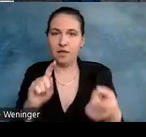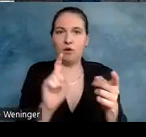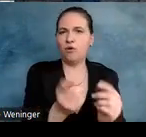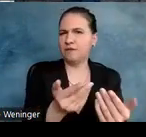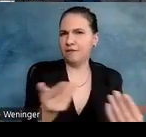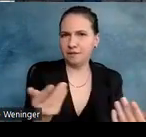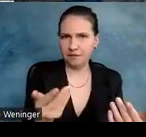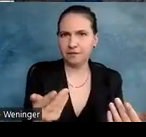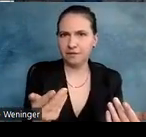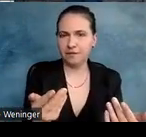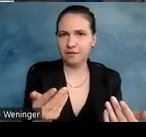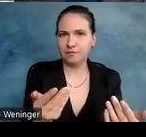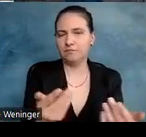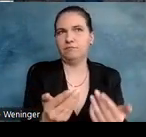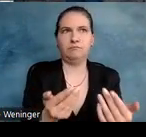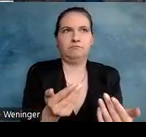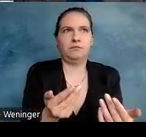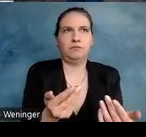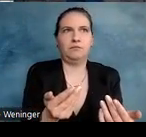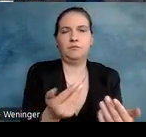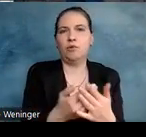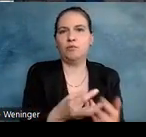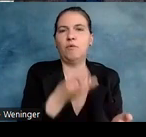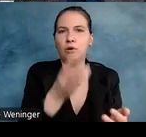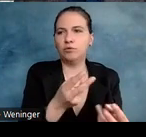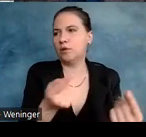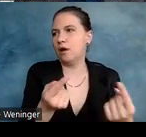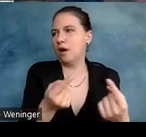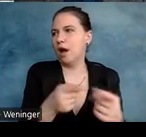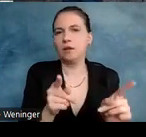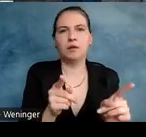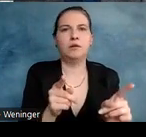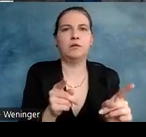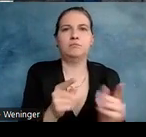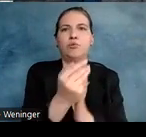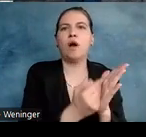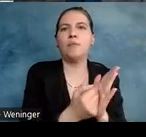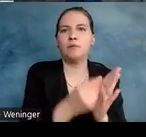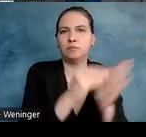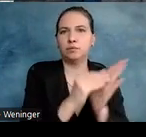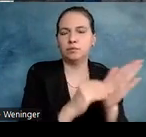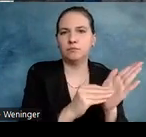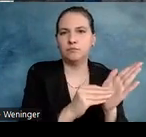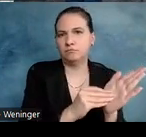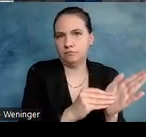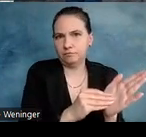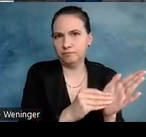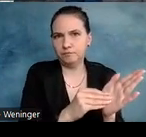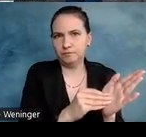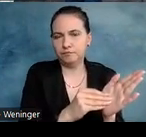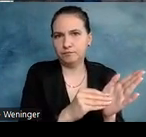das, was einfach dann zum Beispiel bei Word oder anderen Programmen eingetragen wird. Da gilt eigentlich die